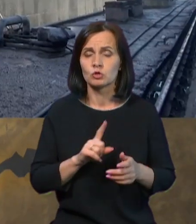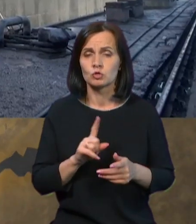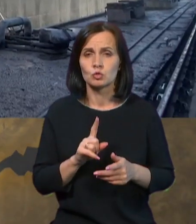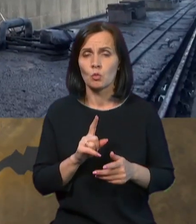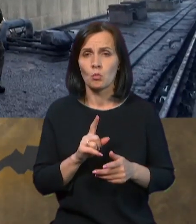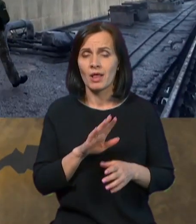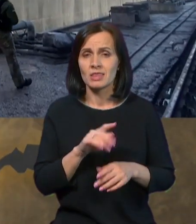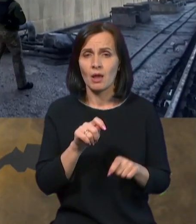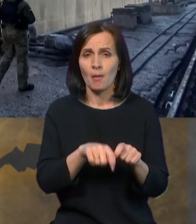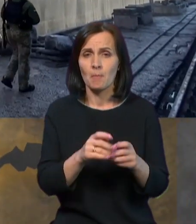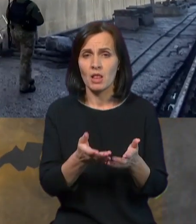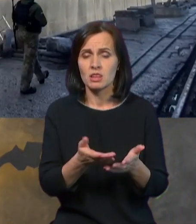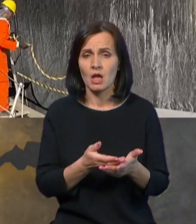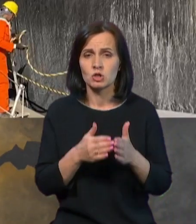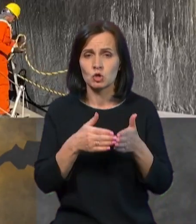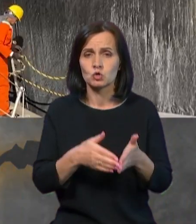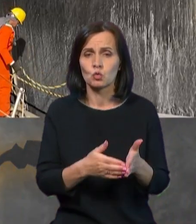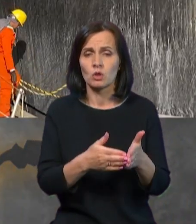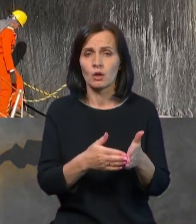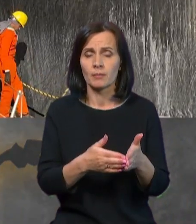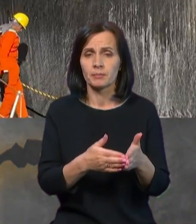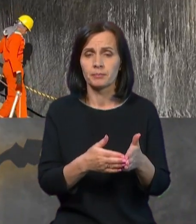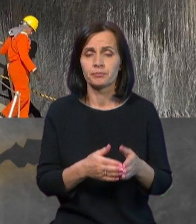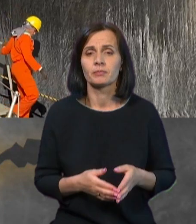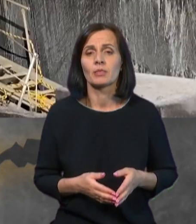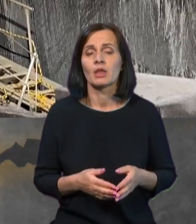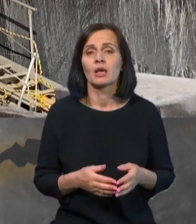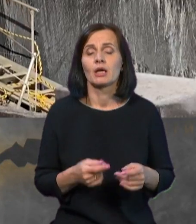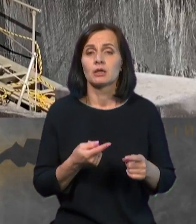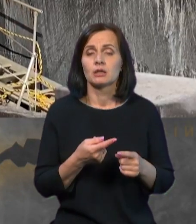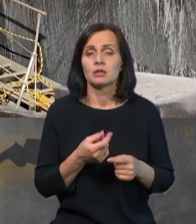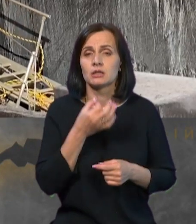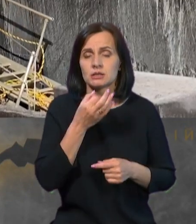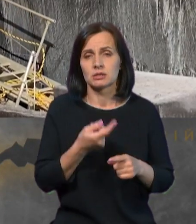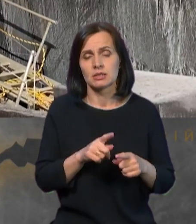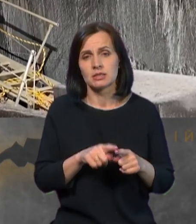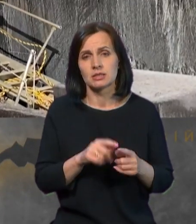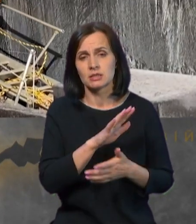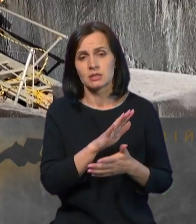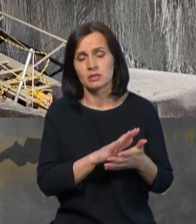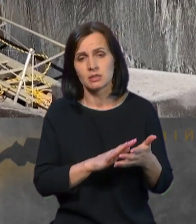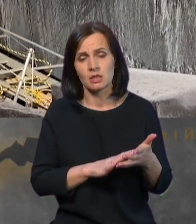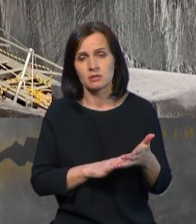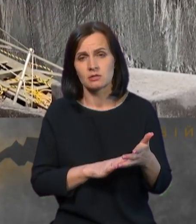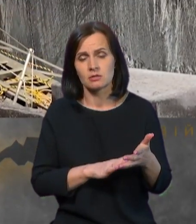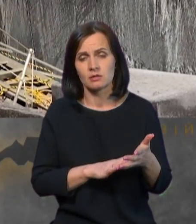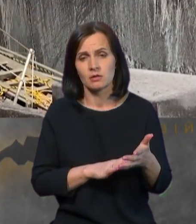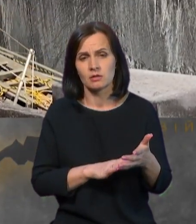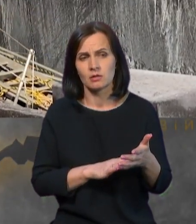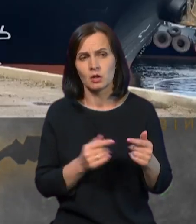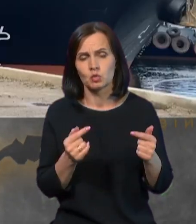щоб не перевіряти наш судно. Пане Миколе, а ось ця заява їхня, точніше